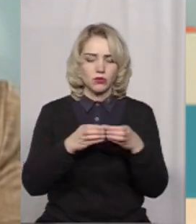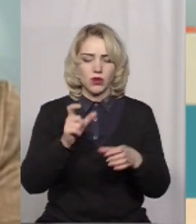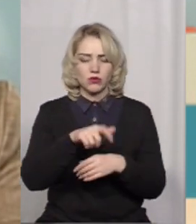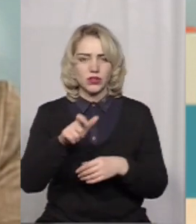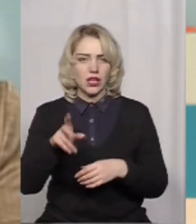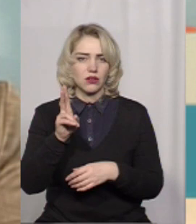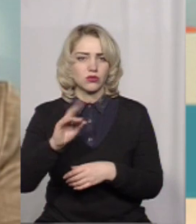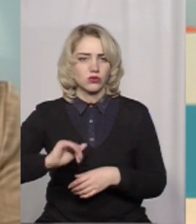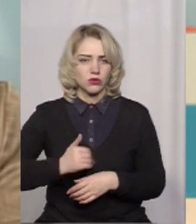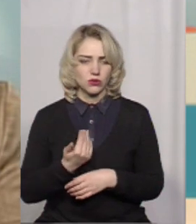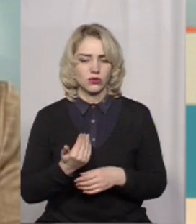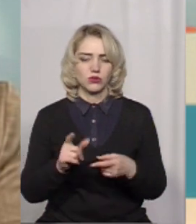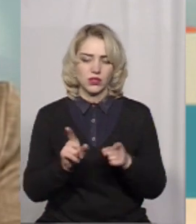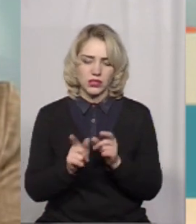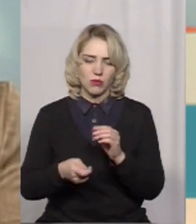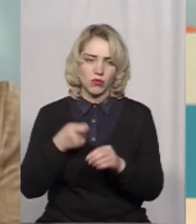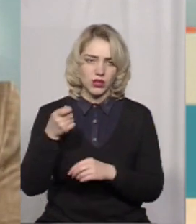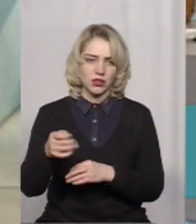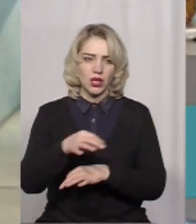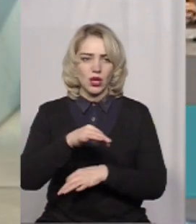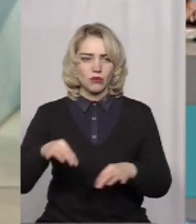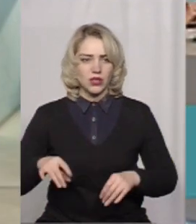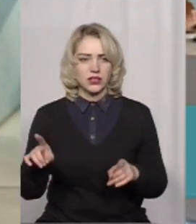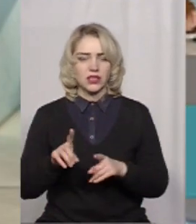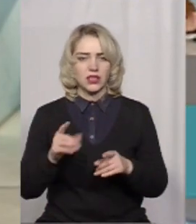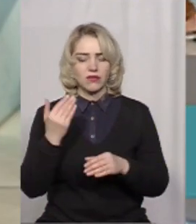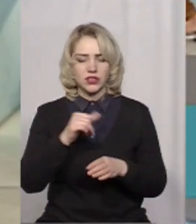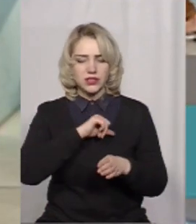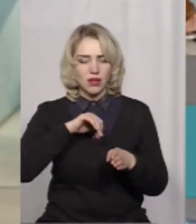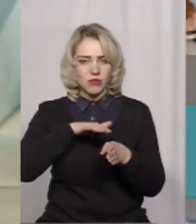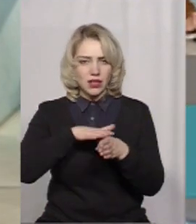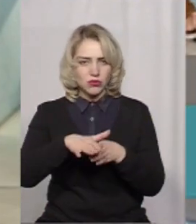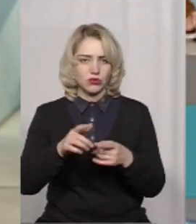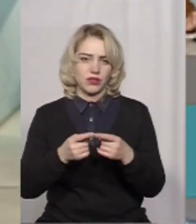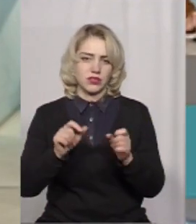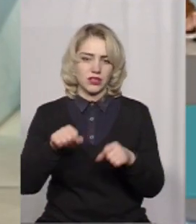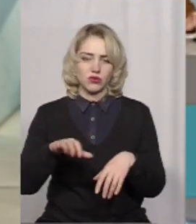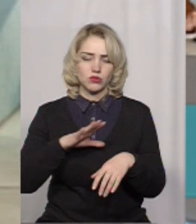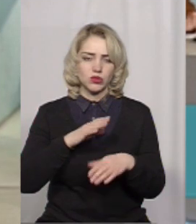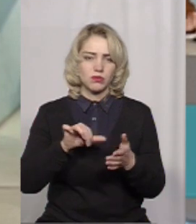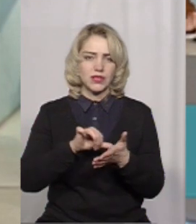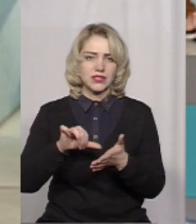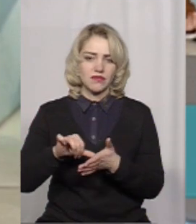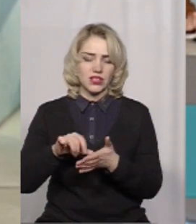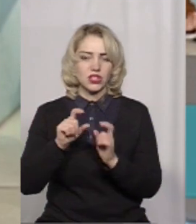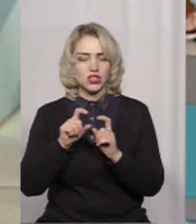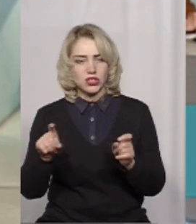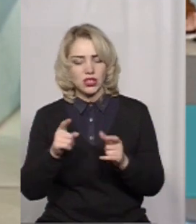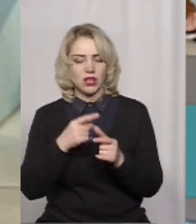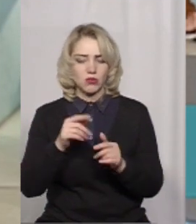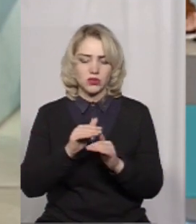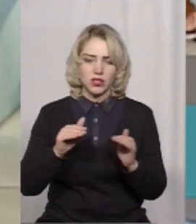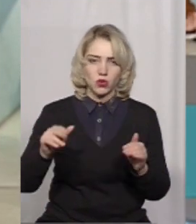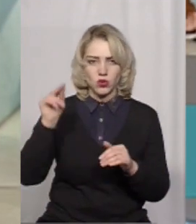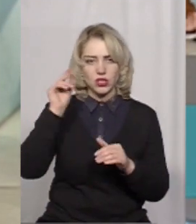які хочуть подати так само проекти, вони реалізували. Це можуть бути представники шкіл або садочків,